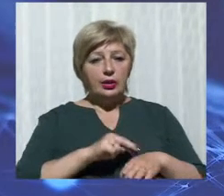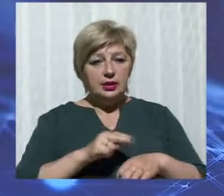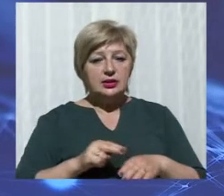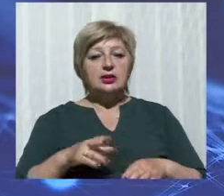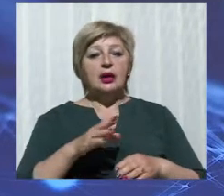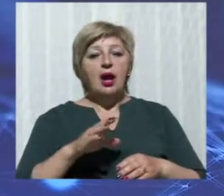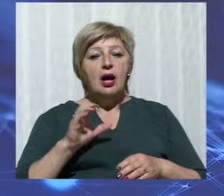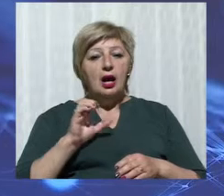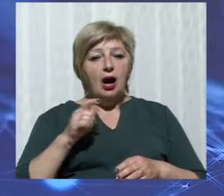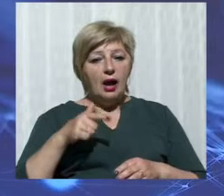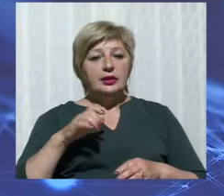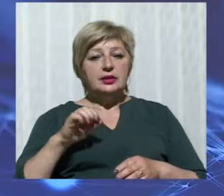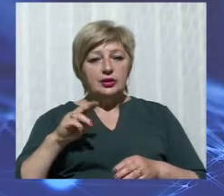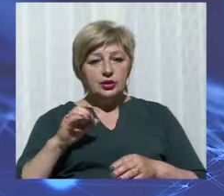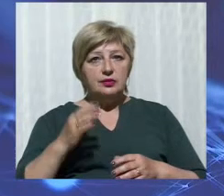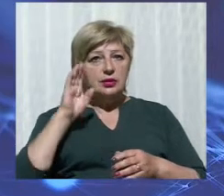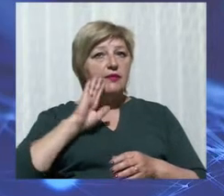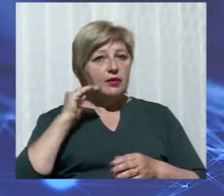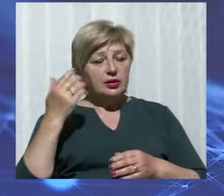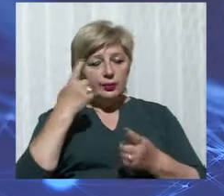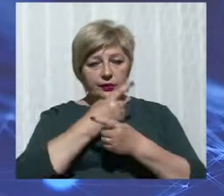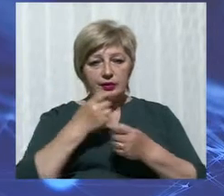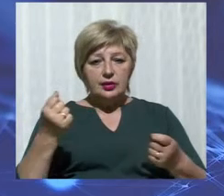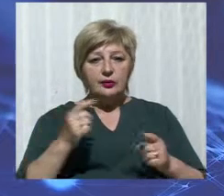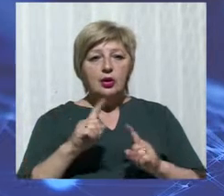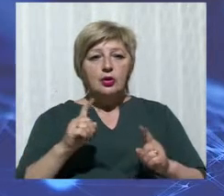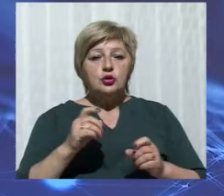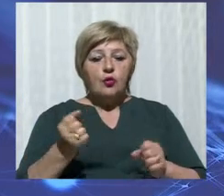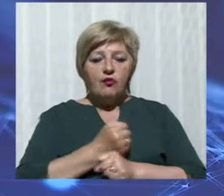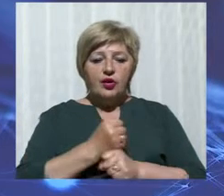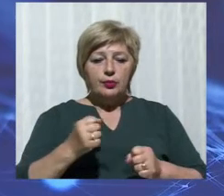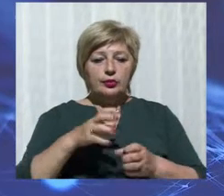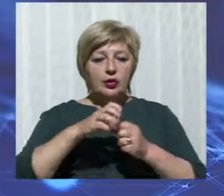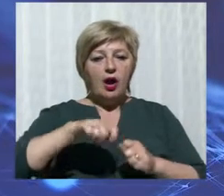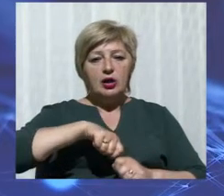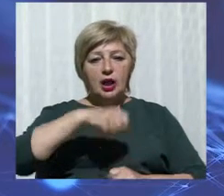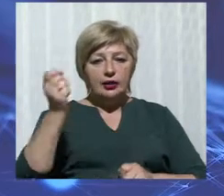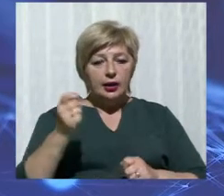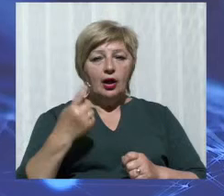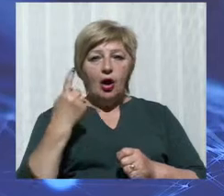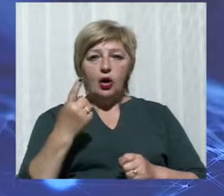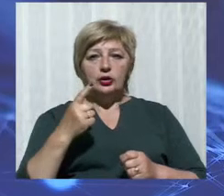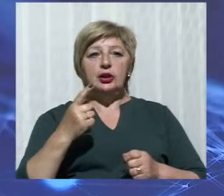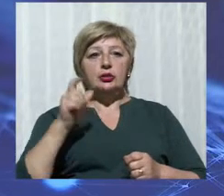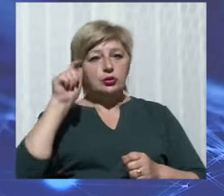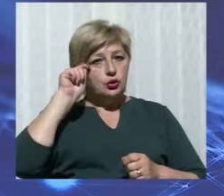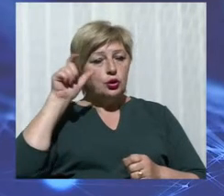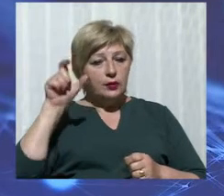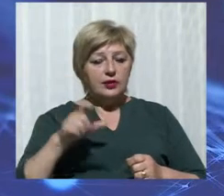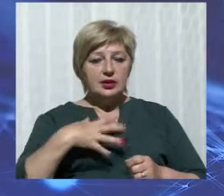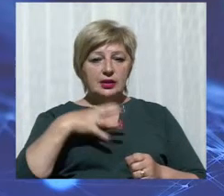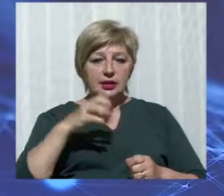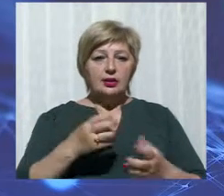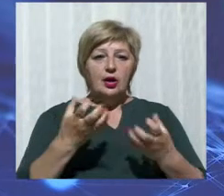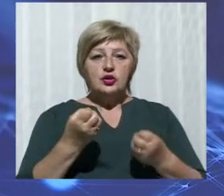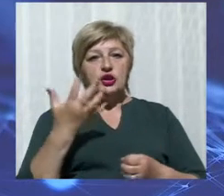Вона повідомила, що за попередньою інформацією вибухнула граната. В результаті один чоловік загинув, ще п'ятеро отримали